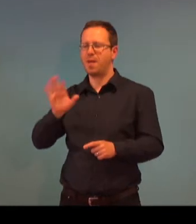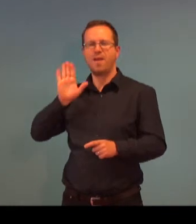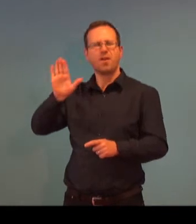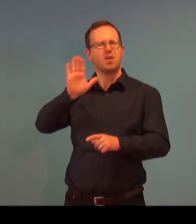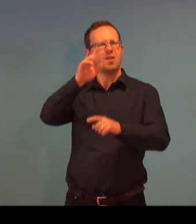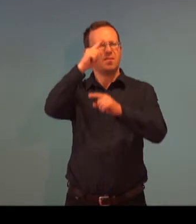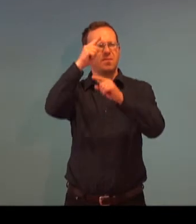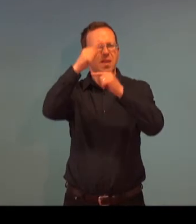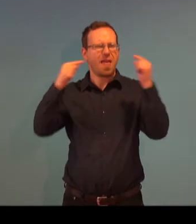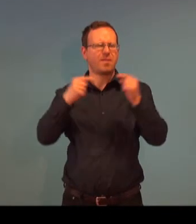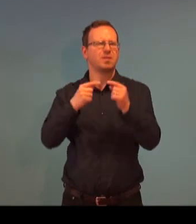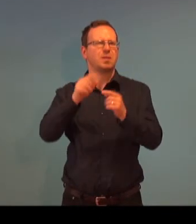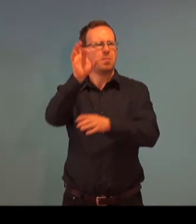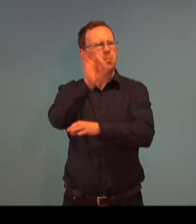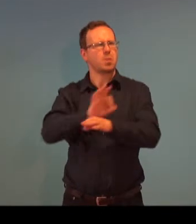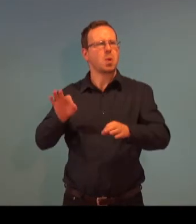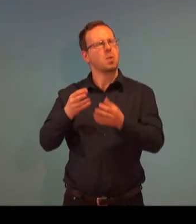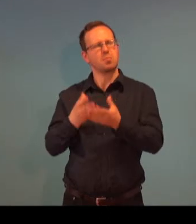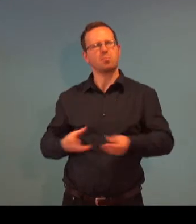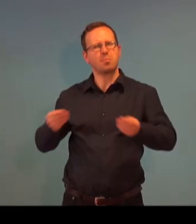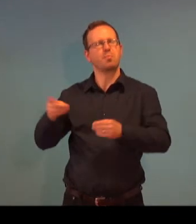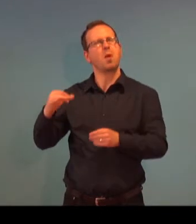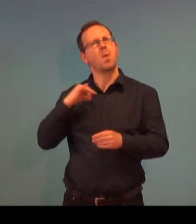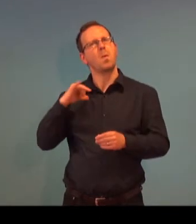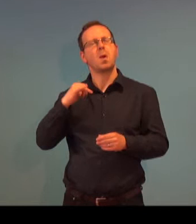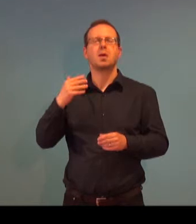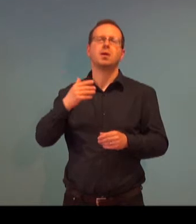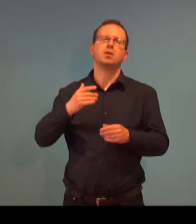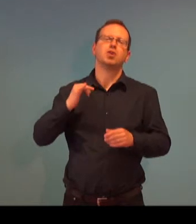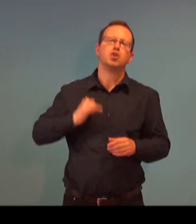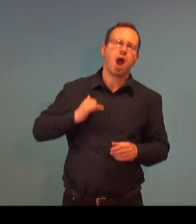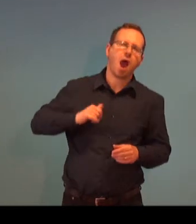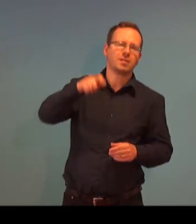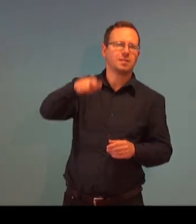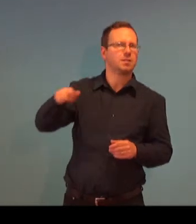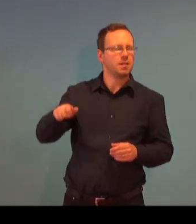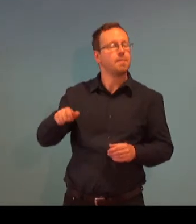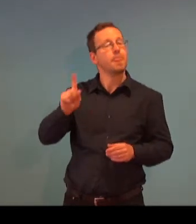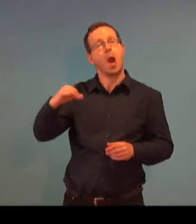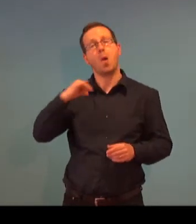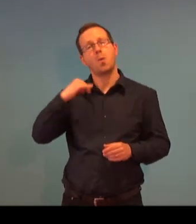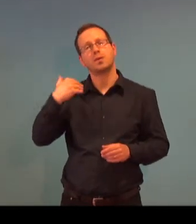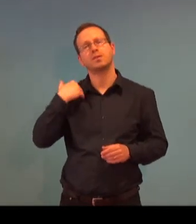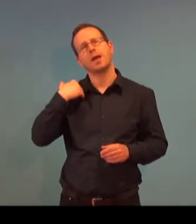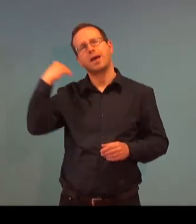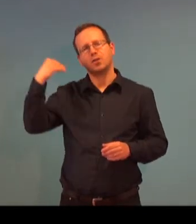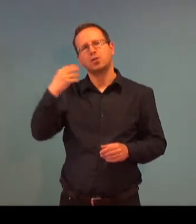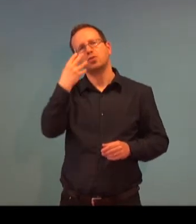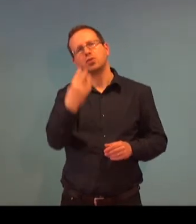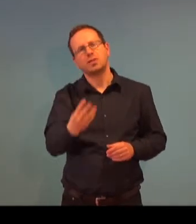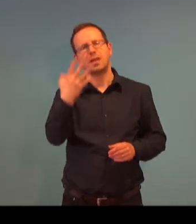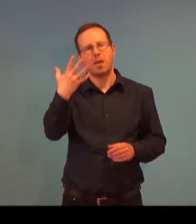Pokud není dotaz, já se zeptám. Může se k vám do vzdělávacího projektu přihlásit i člověk, kterému je třeba 45,